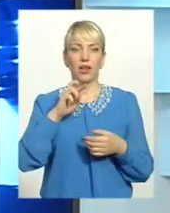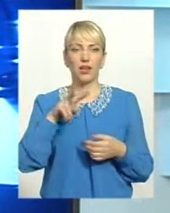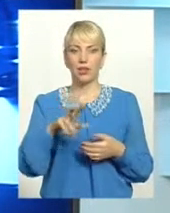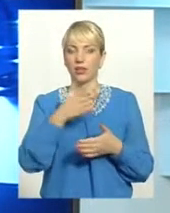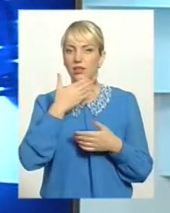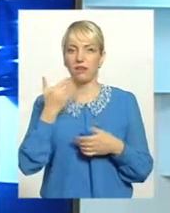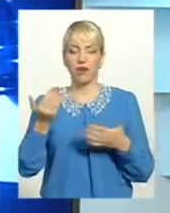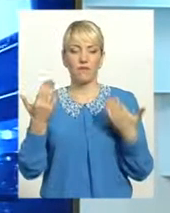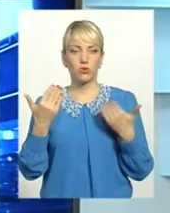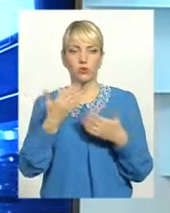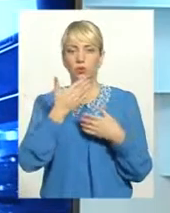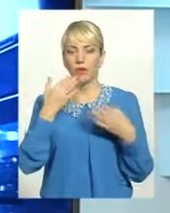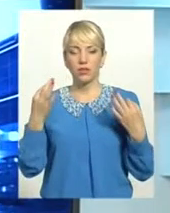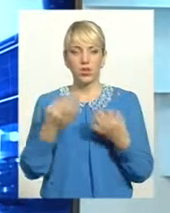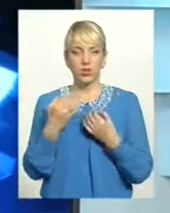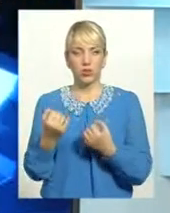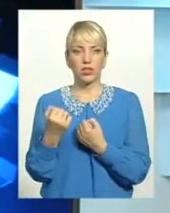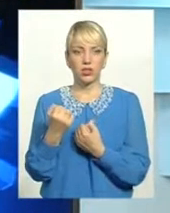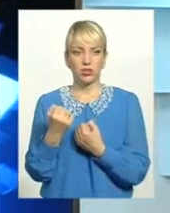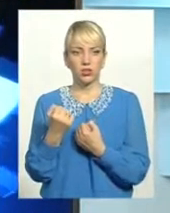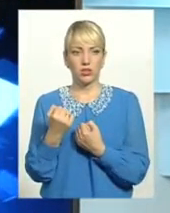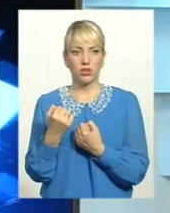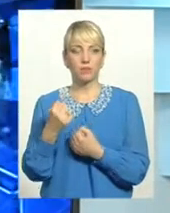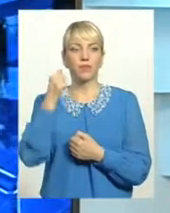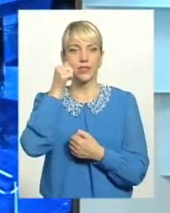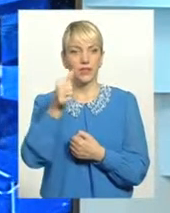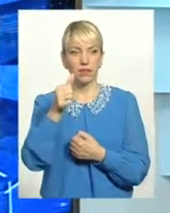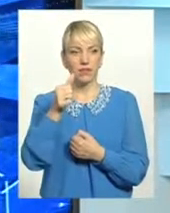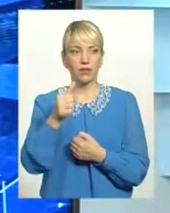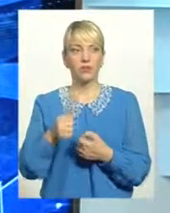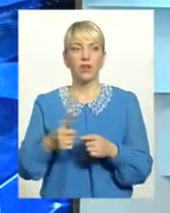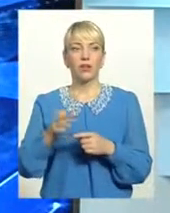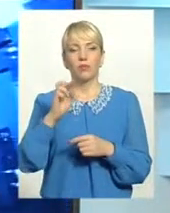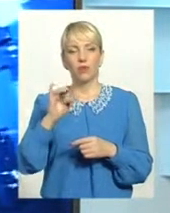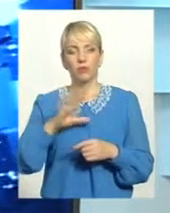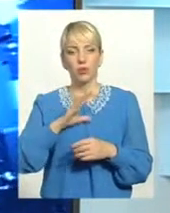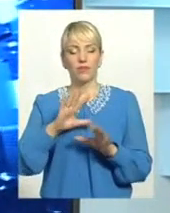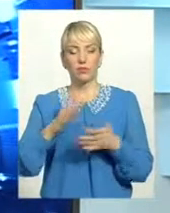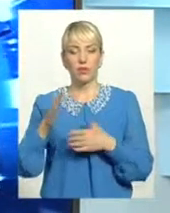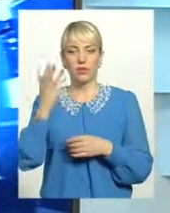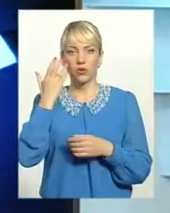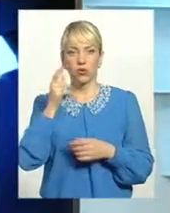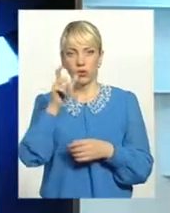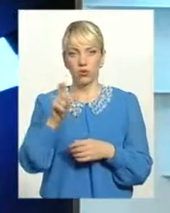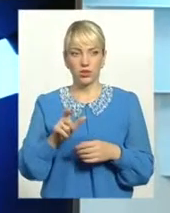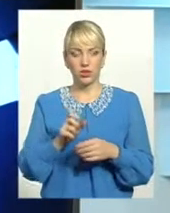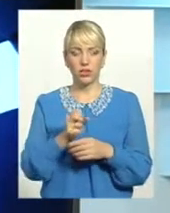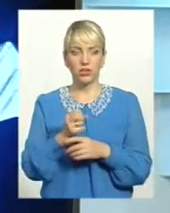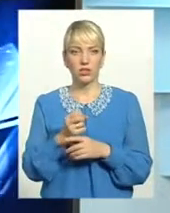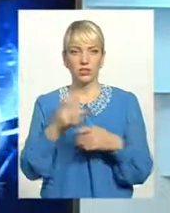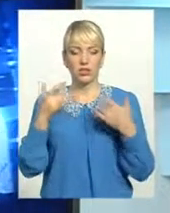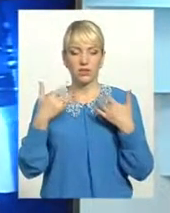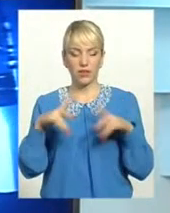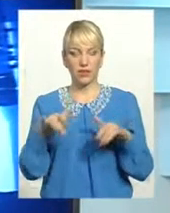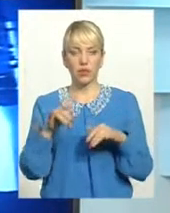відпустки, немає нічого, немає ніякої захищеності. Завтра, тому що ж були випадки, коли людину звільняють, вона приходить